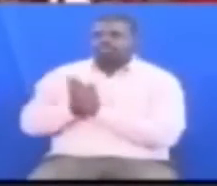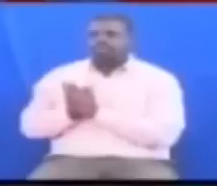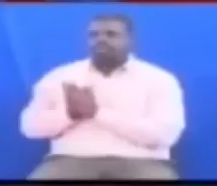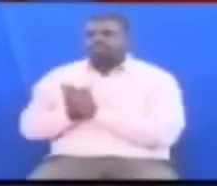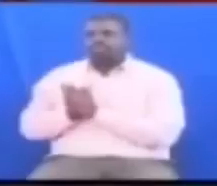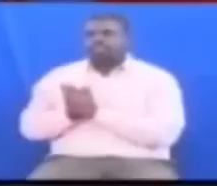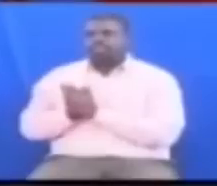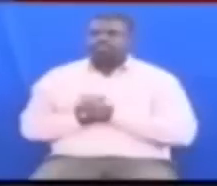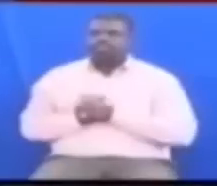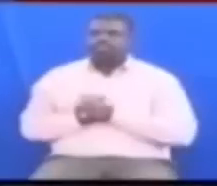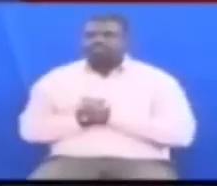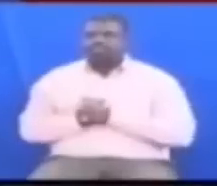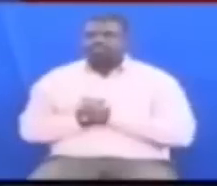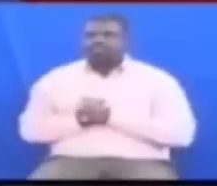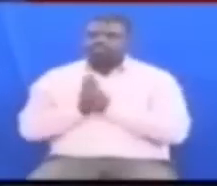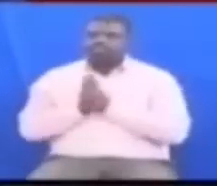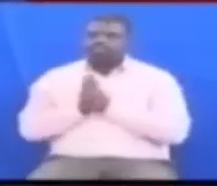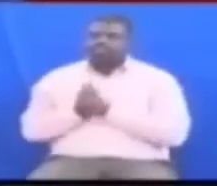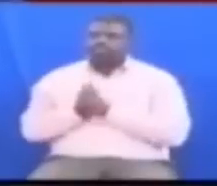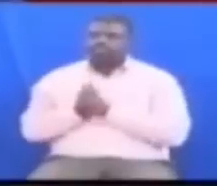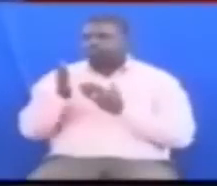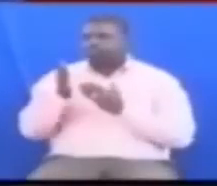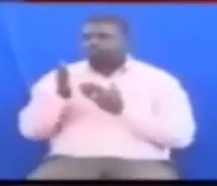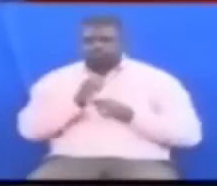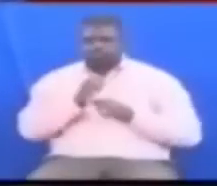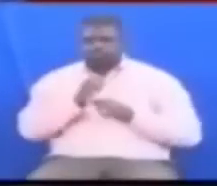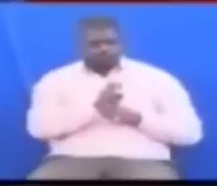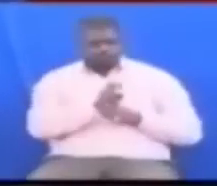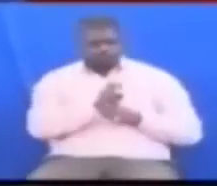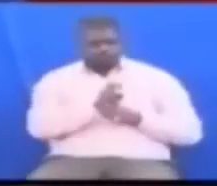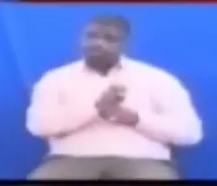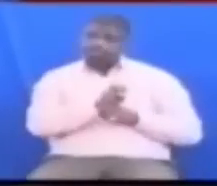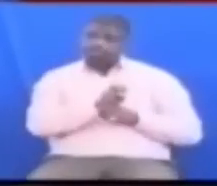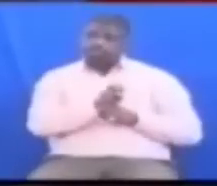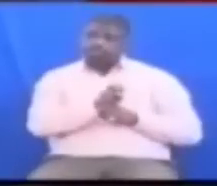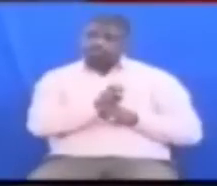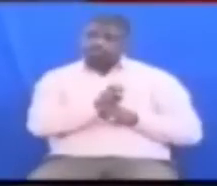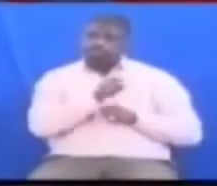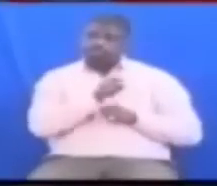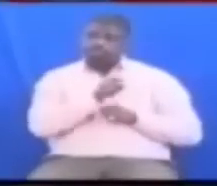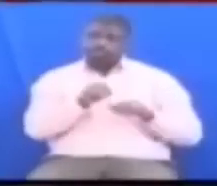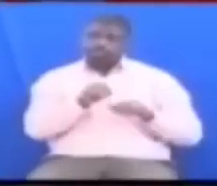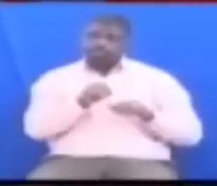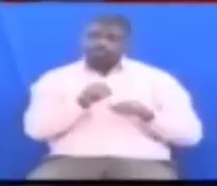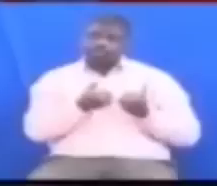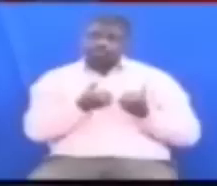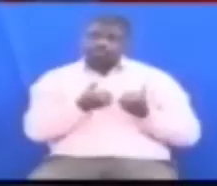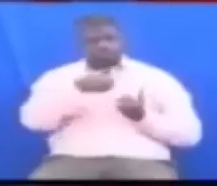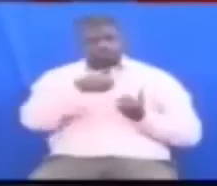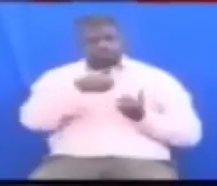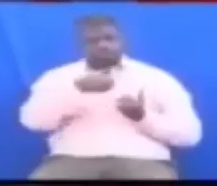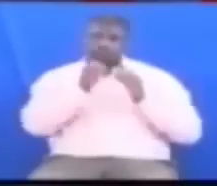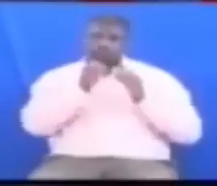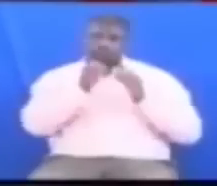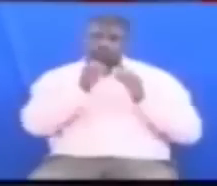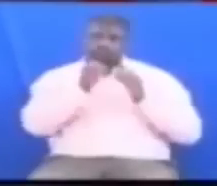kwa kuezo kutusimamia na sasa chamachetu kimesimama imara Lakini inianze